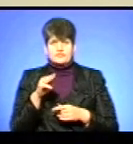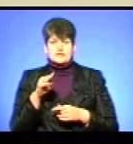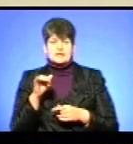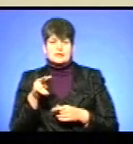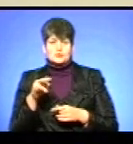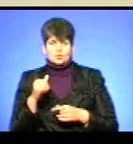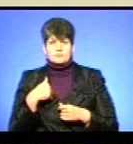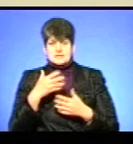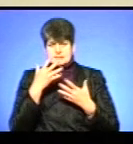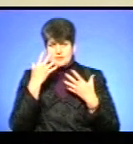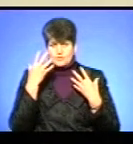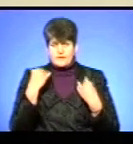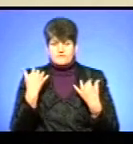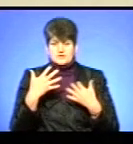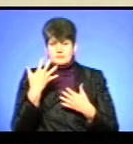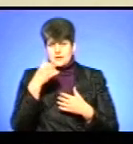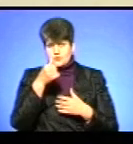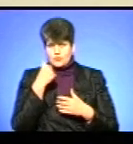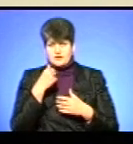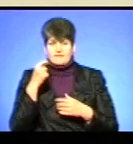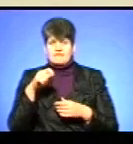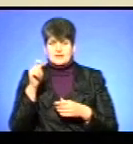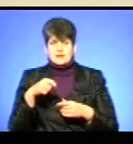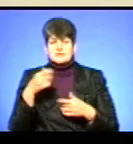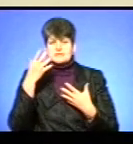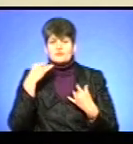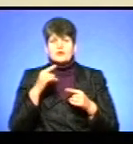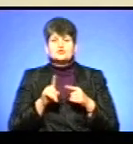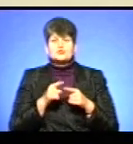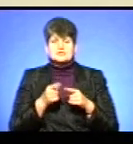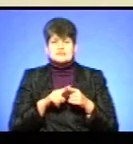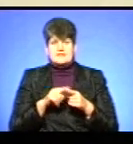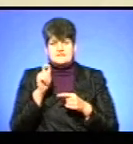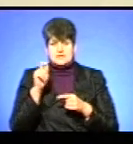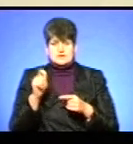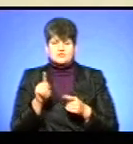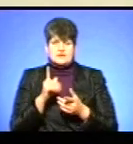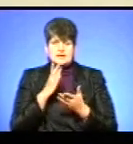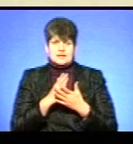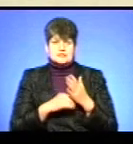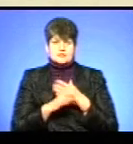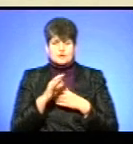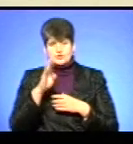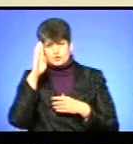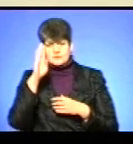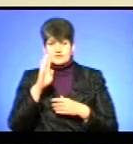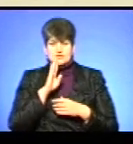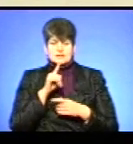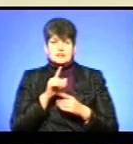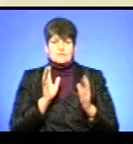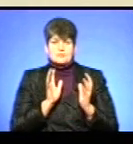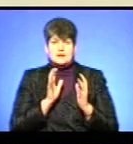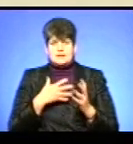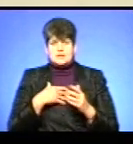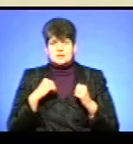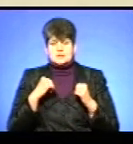забуваємо, вже п'ятий рік війна, і ми забуваємо, що таке війна, що вона йде на сході. І хлопці, і дівчата там оберігають наш спокій,